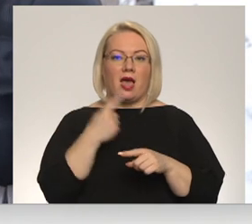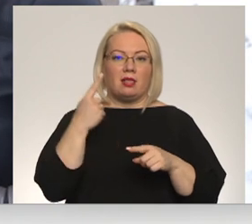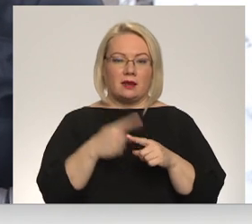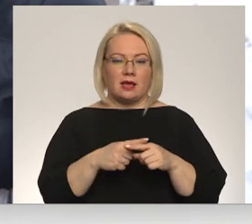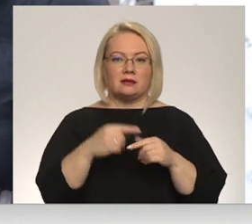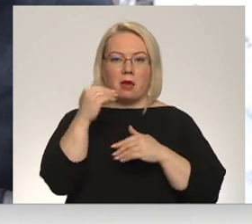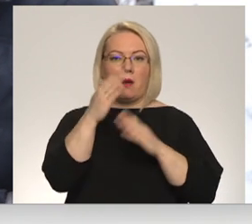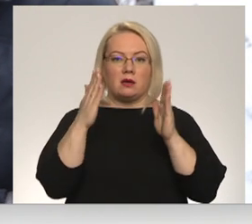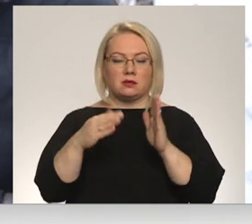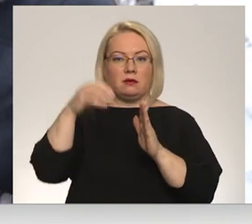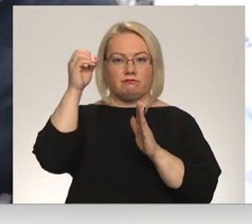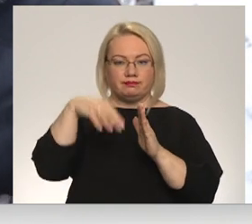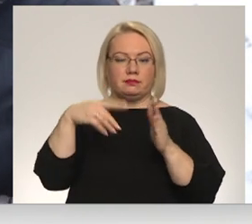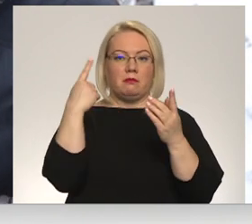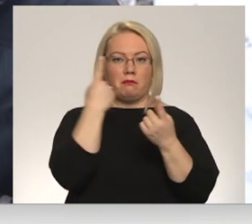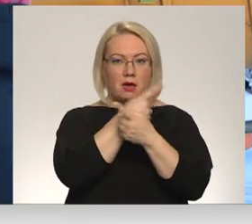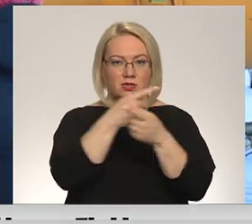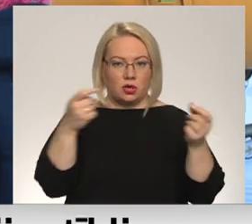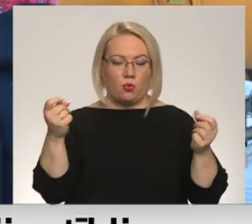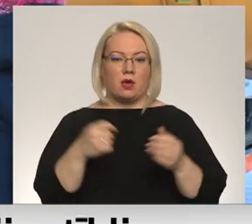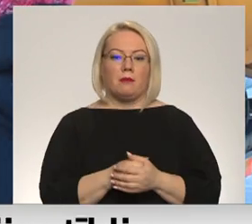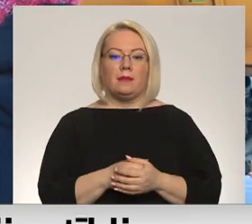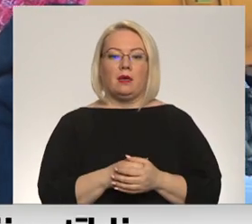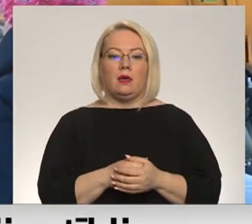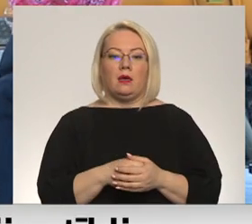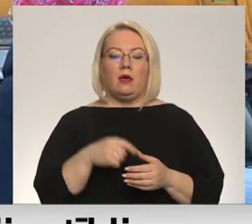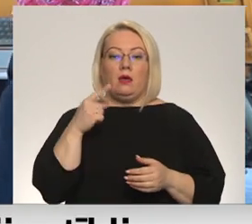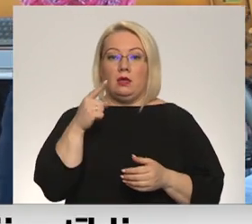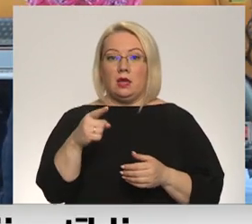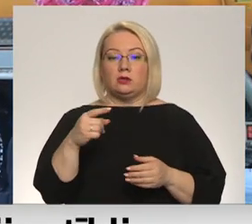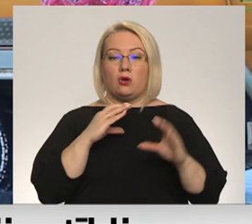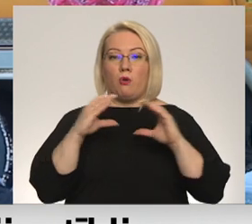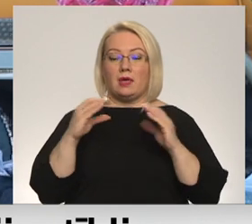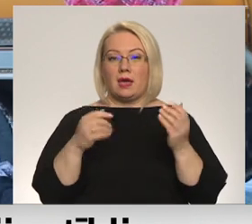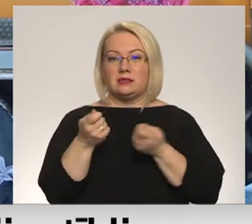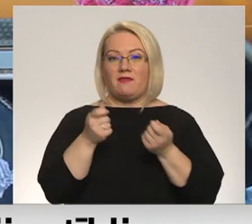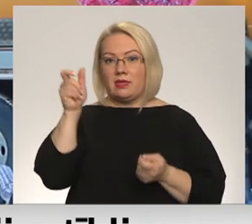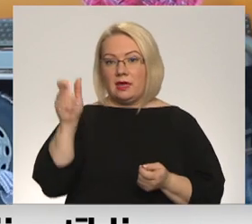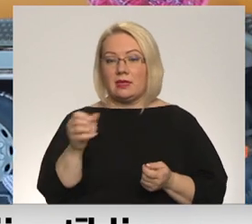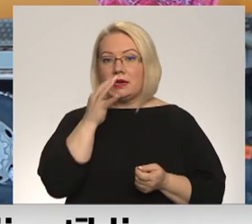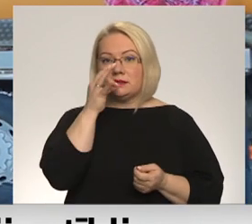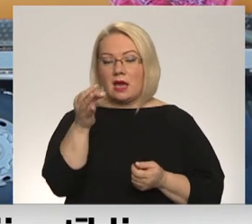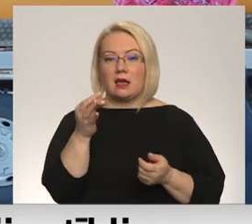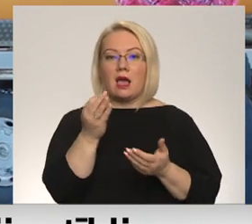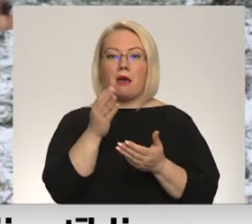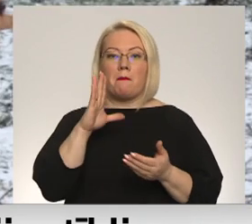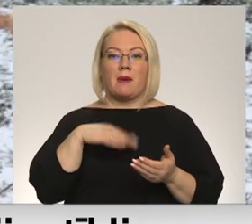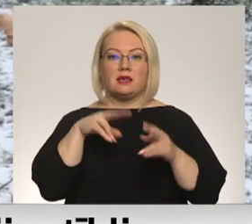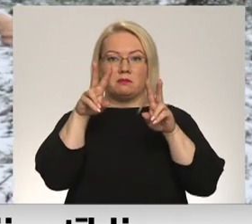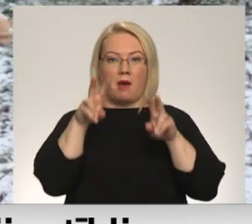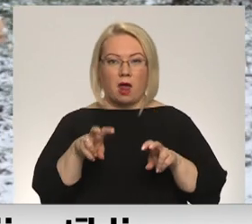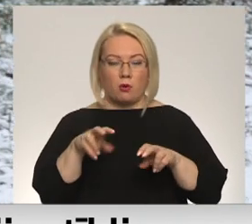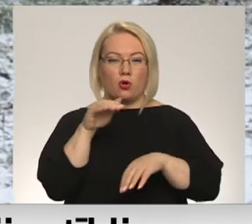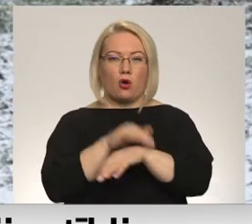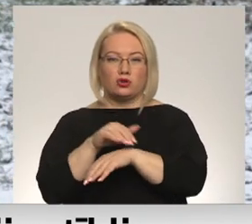ir paskastīte, un mēs attiecīgi tajā paskastītē ieliekam. Ogres komunikācijas vadītājs RTV norāda. Veicot pārbauts, nāk secināt, ka